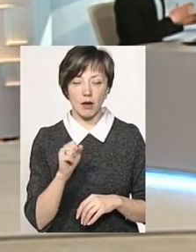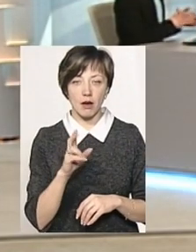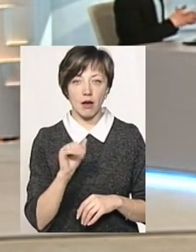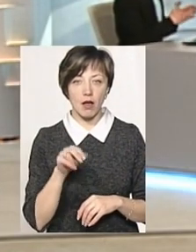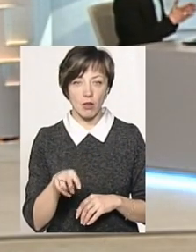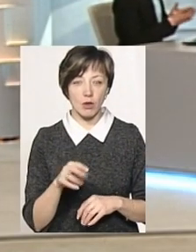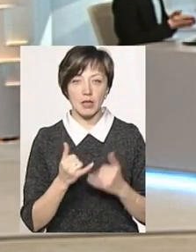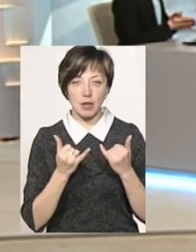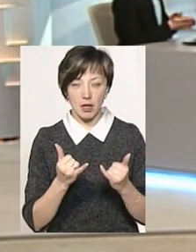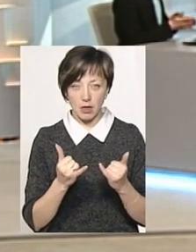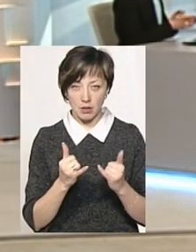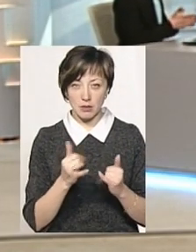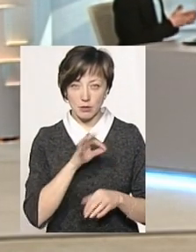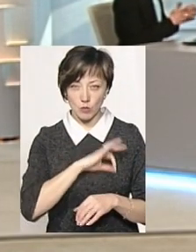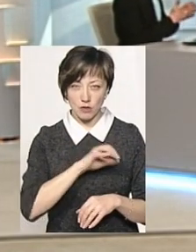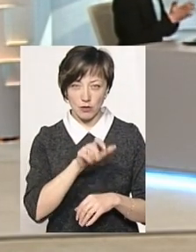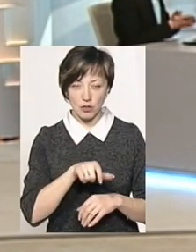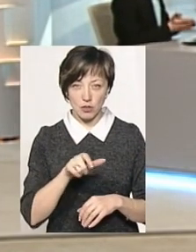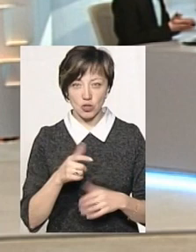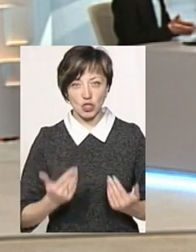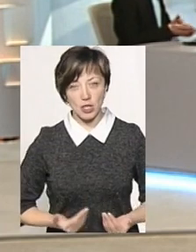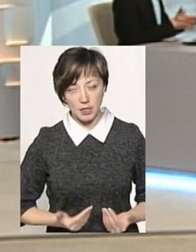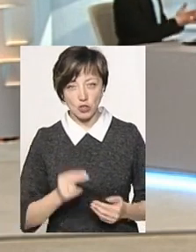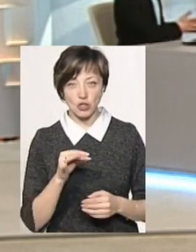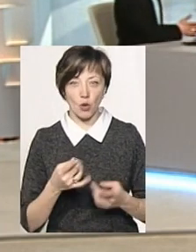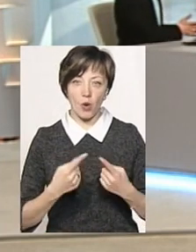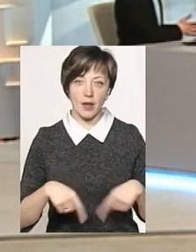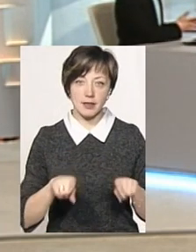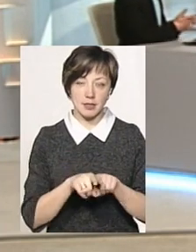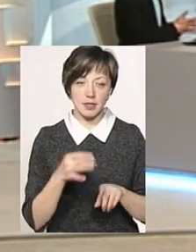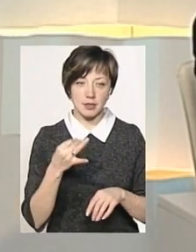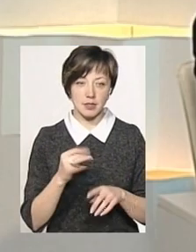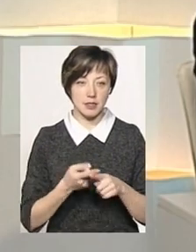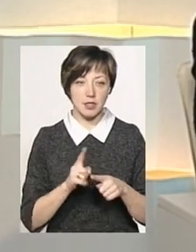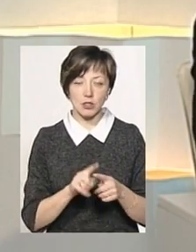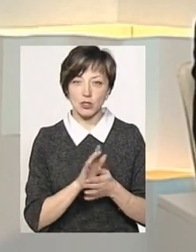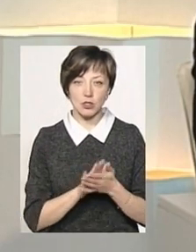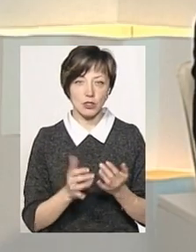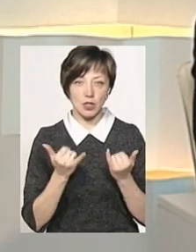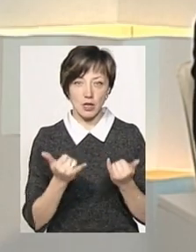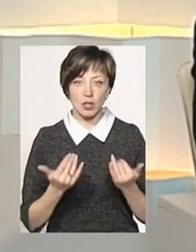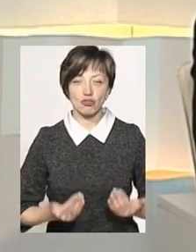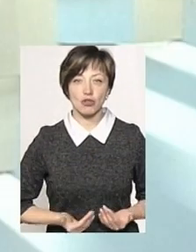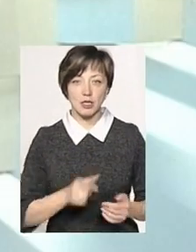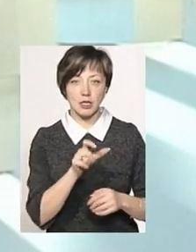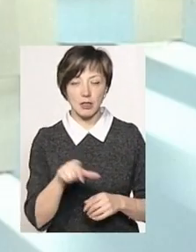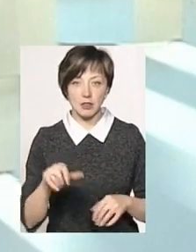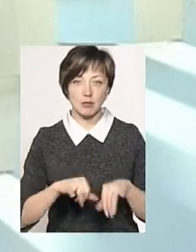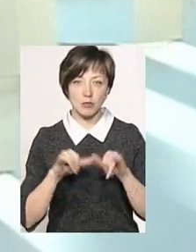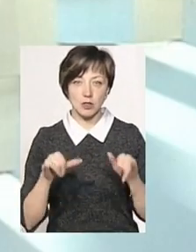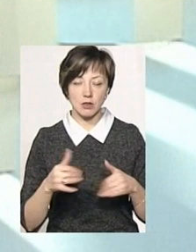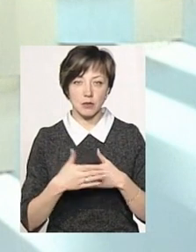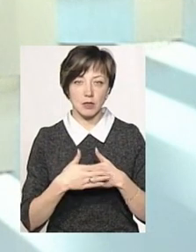Це для споживачів, для жителів, чи це для організацій? Це чисто для жителів, і він